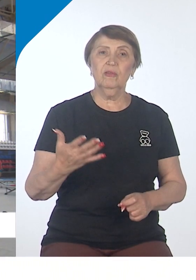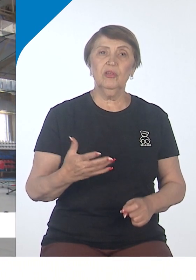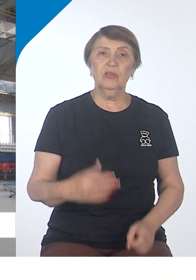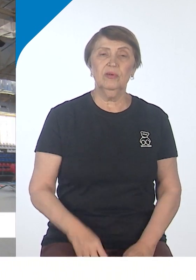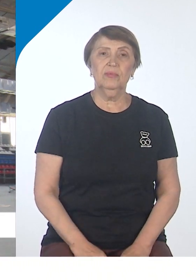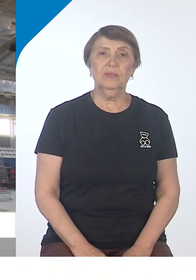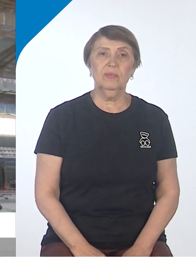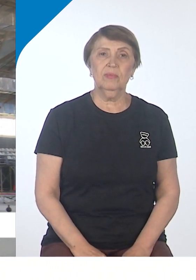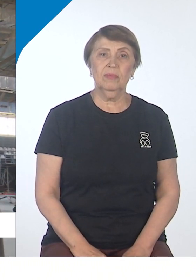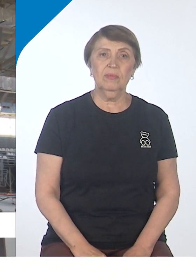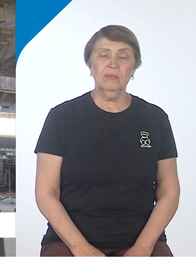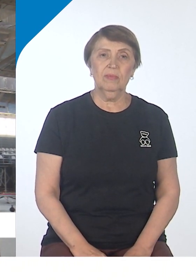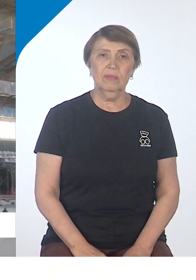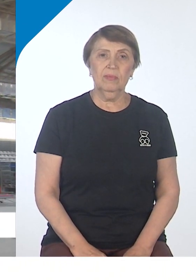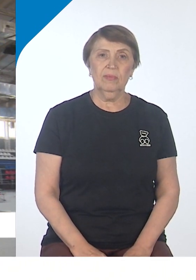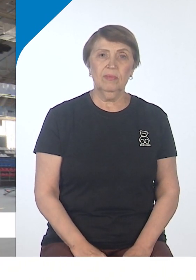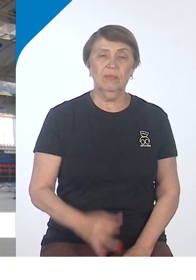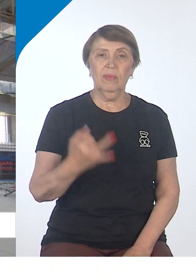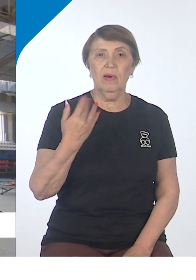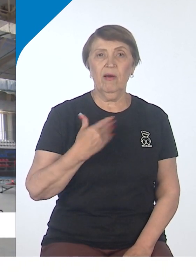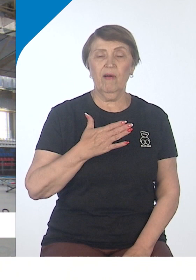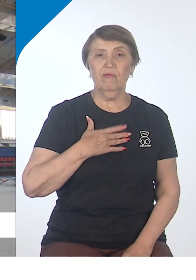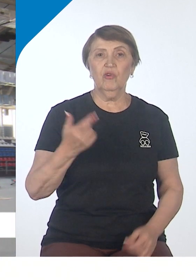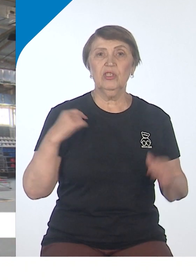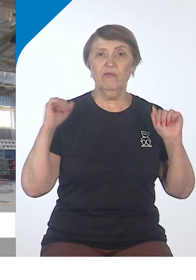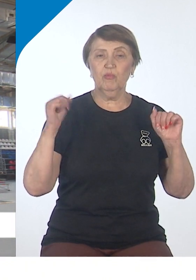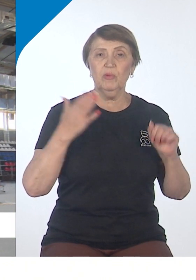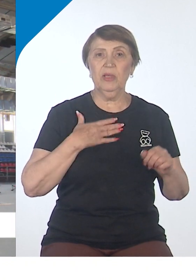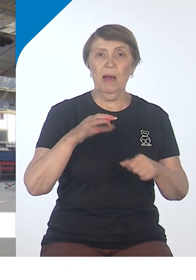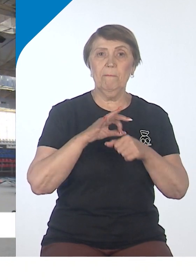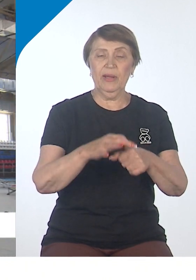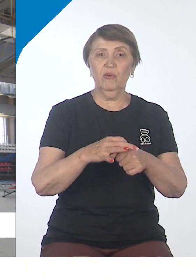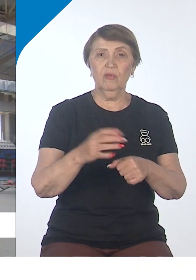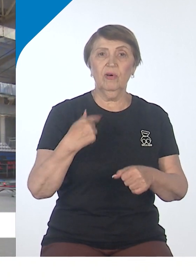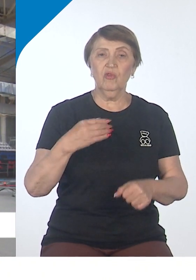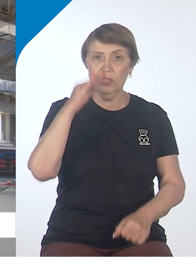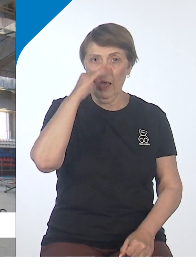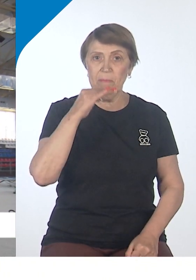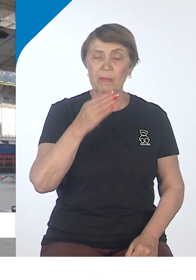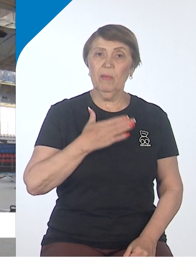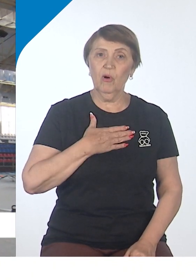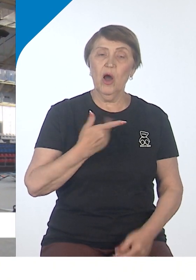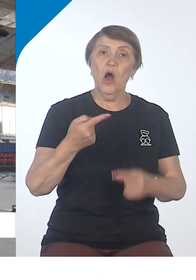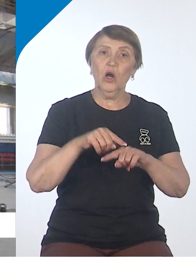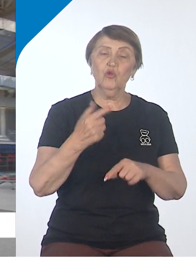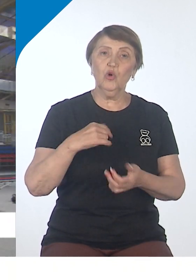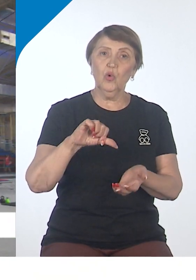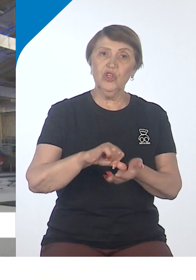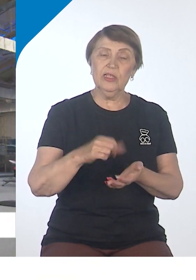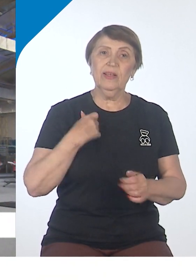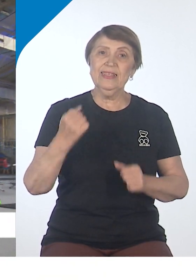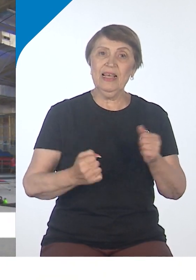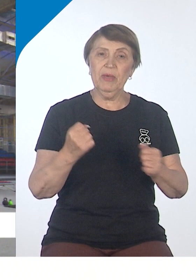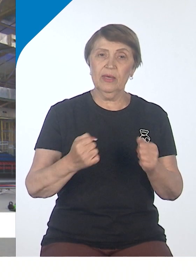-джитсу. Ну а в спорт меня привел отец, который участвовал в первом забеге, тоже на первой